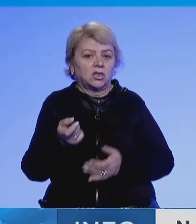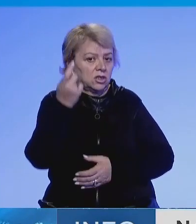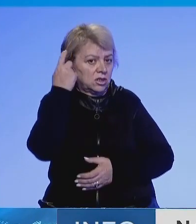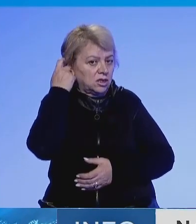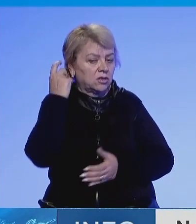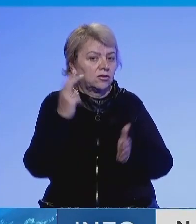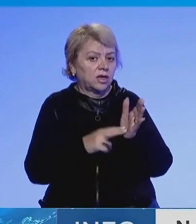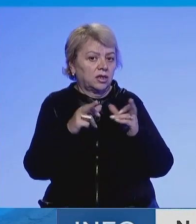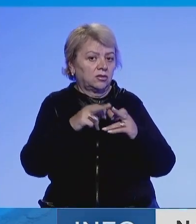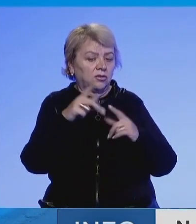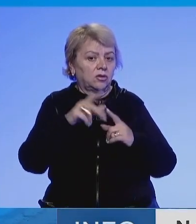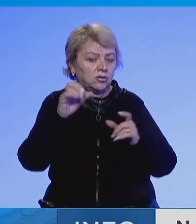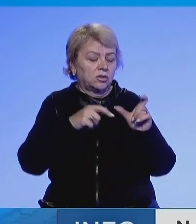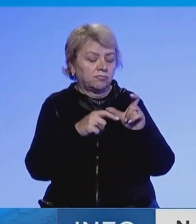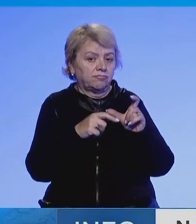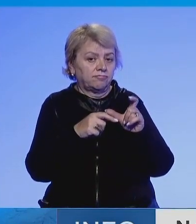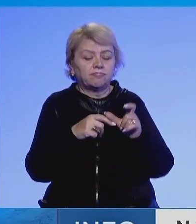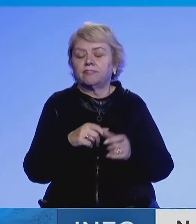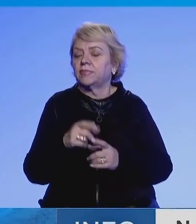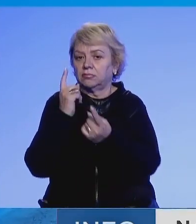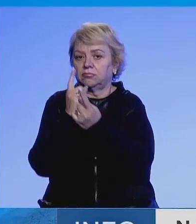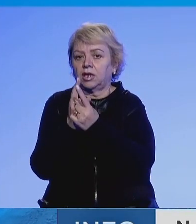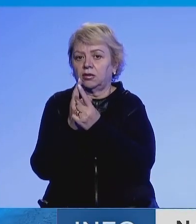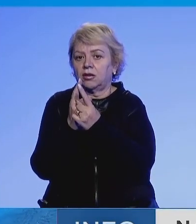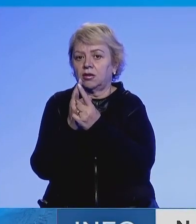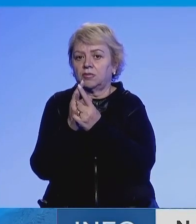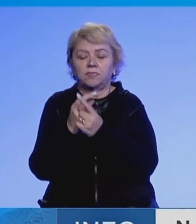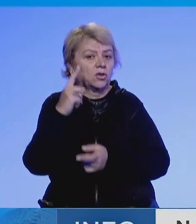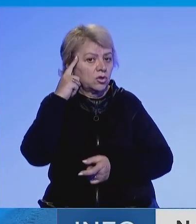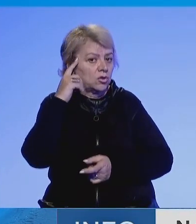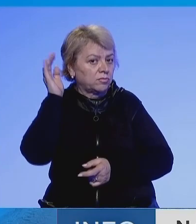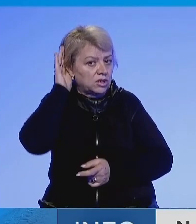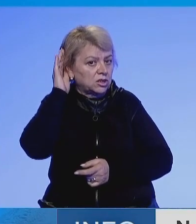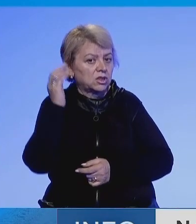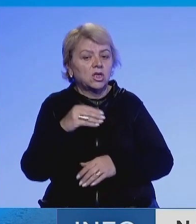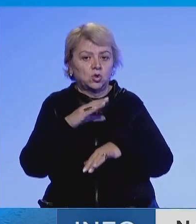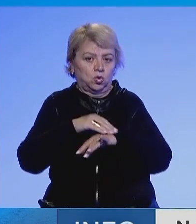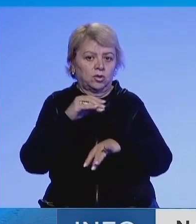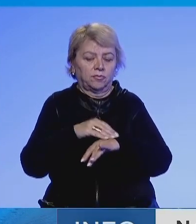përgjës shëmi Natos jenë Soltenberg pas një takimi që ka shvilluar me Krye Ministrinë e Suedis.